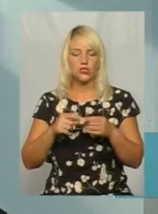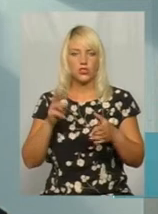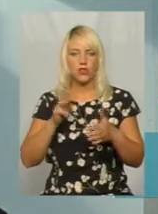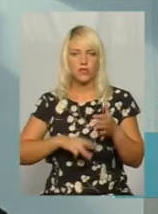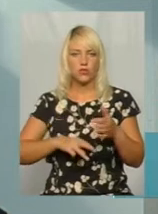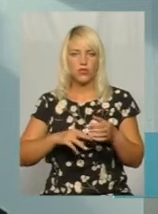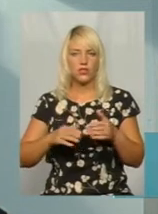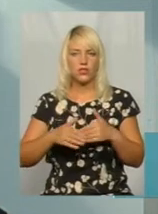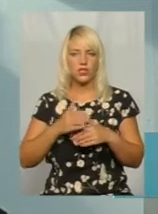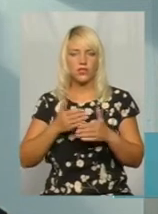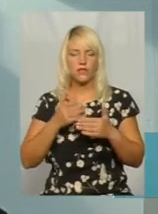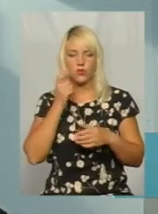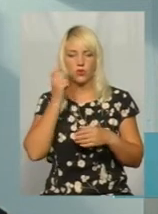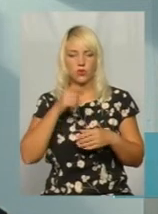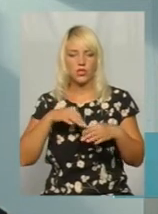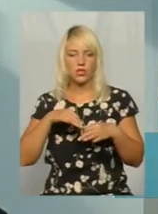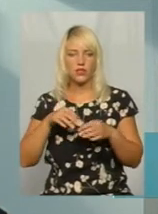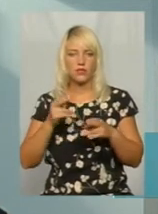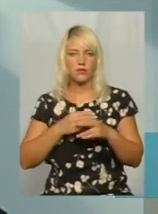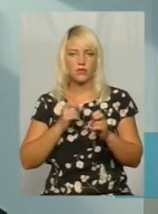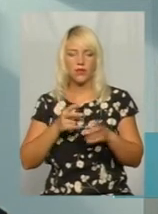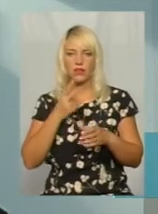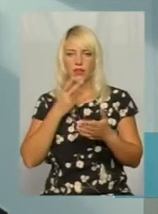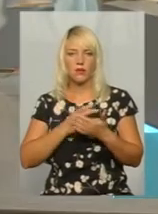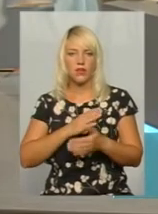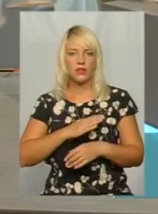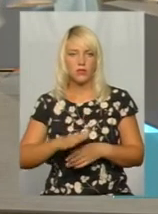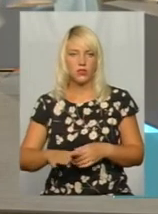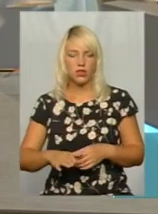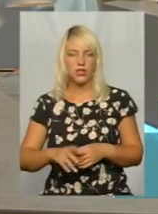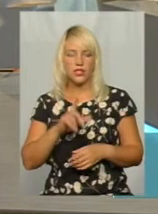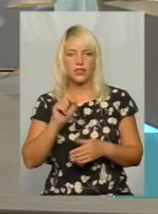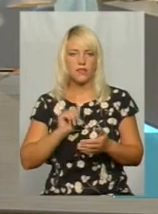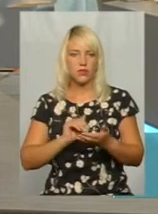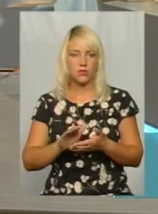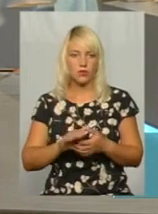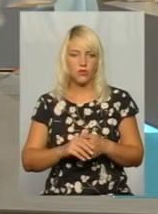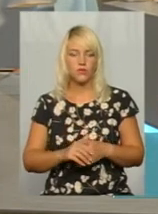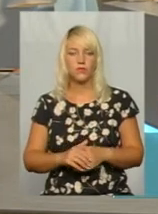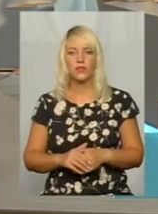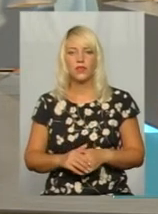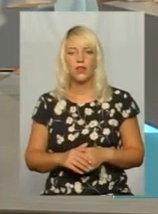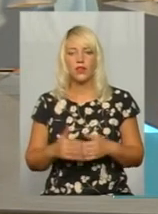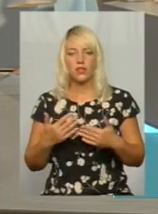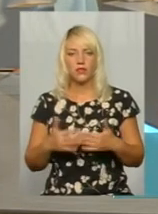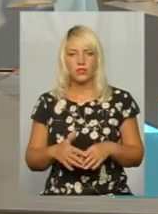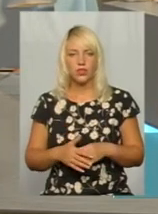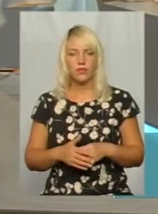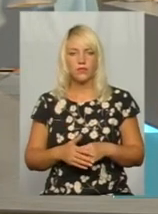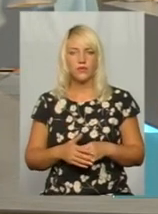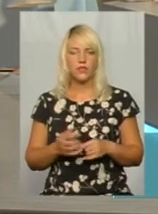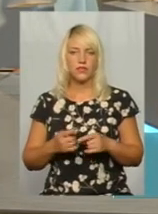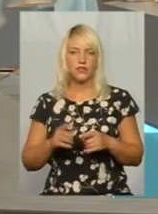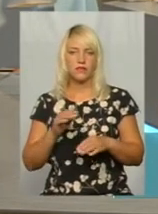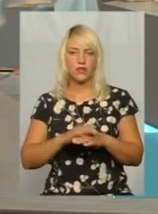від «Укртрансбезпеки» не передбачає. За відмову маєте нова санкція? За відмову. Відповідно, вже дані